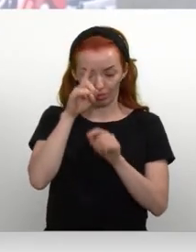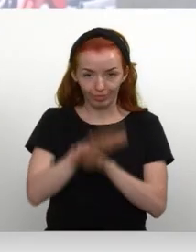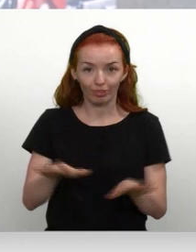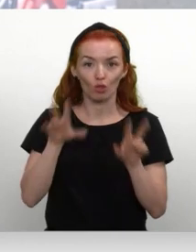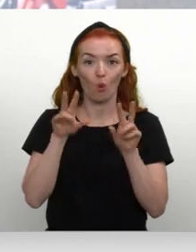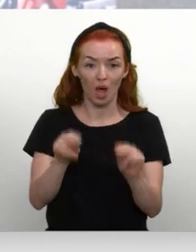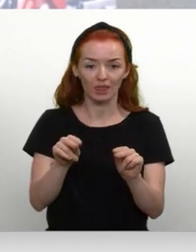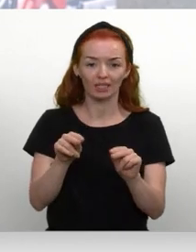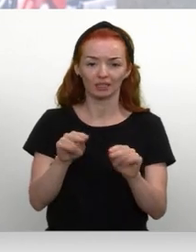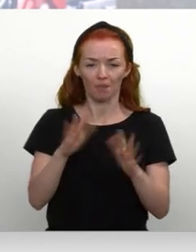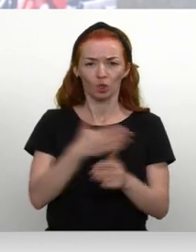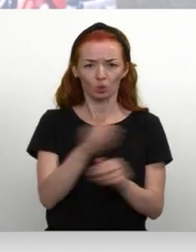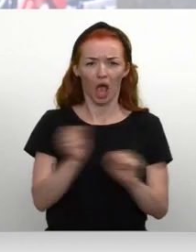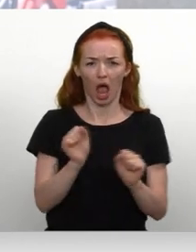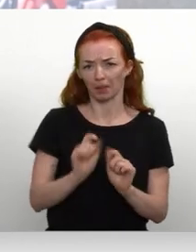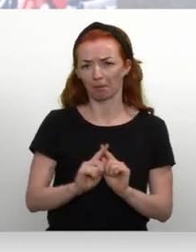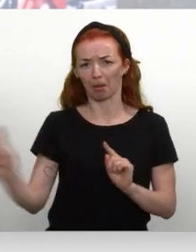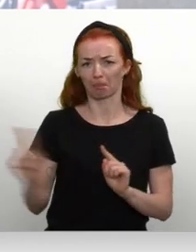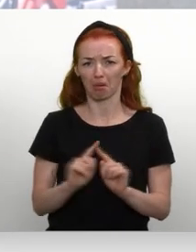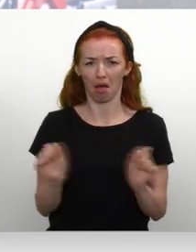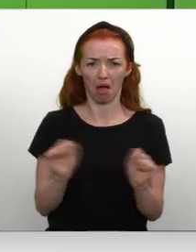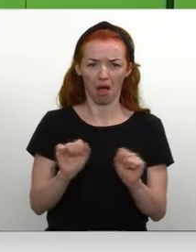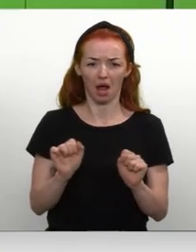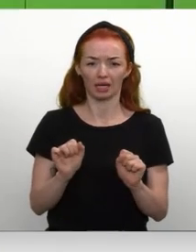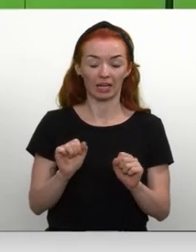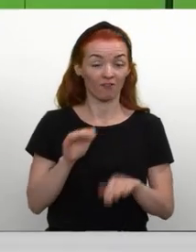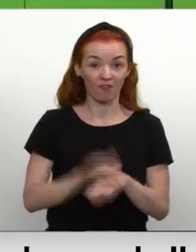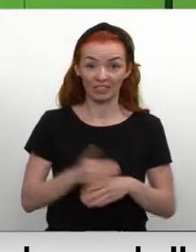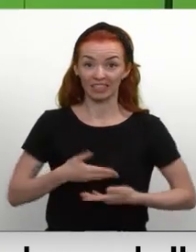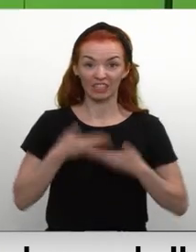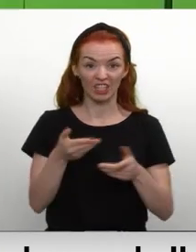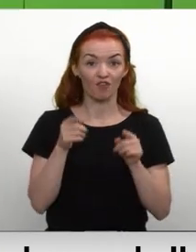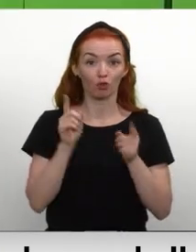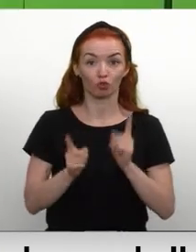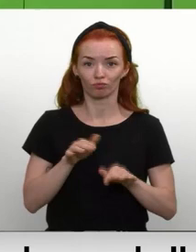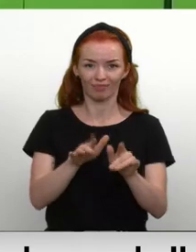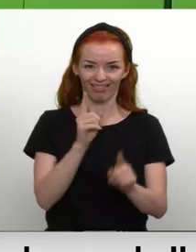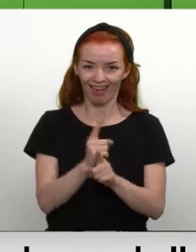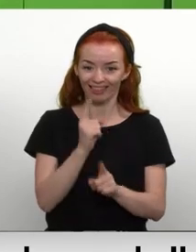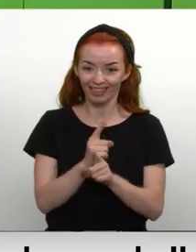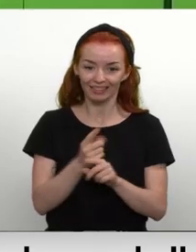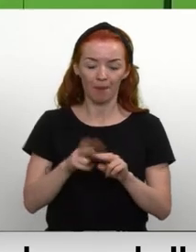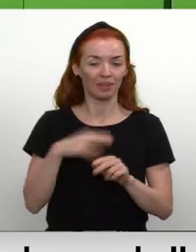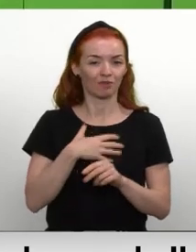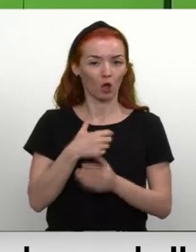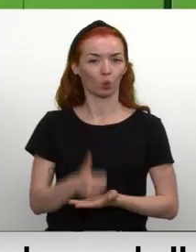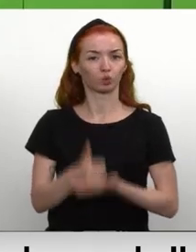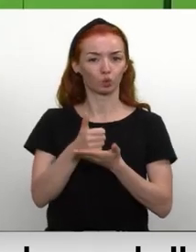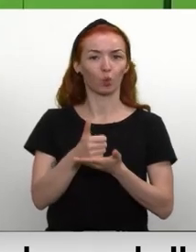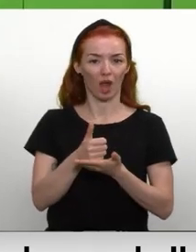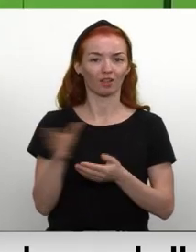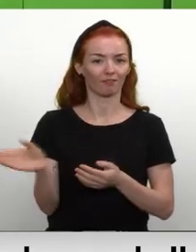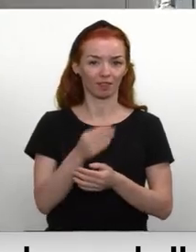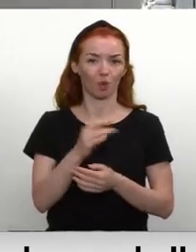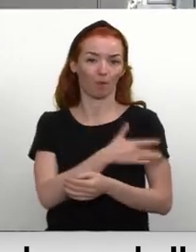veidā. Nu, bet jūs tā ātri šurpu turpu un dzīvē nevajadzētu tā būt. Un ir svarīgi, tad viņš laiku uzturēt tādā labā kvalitāte,